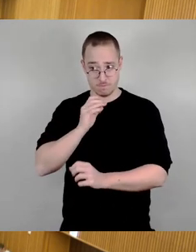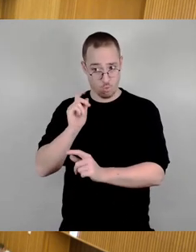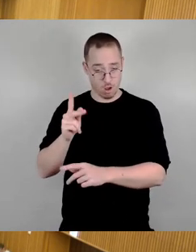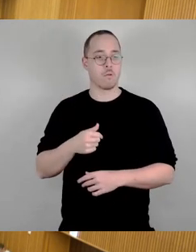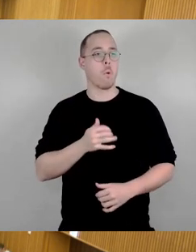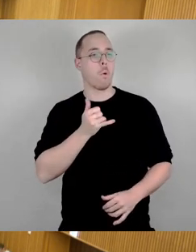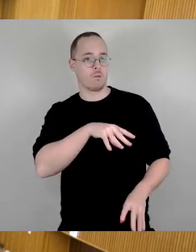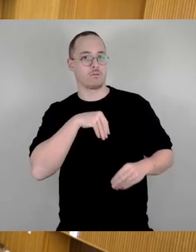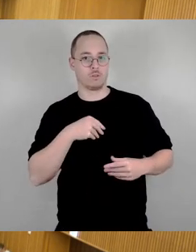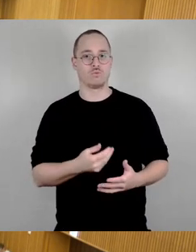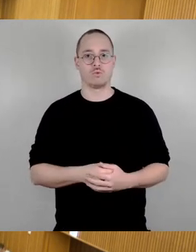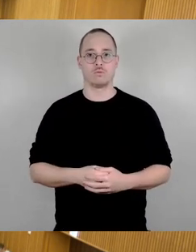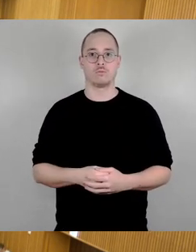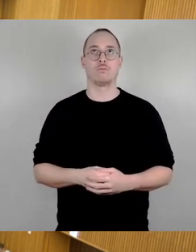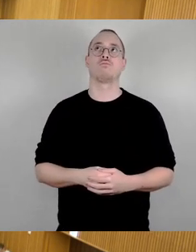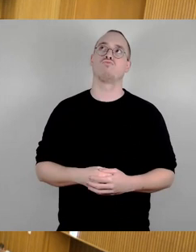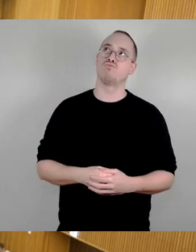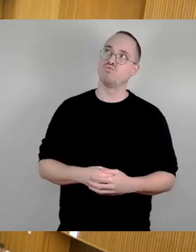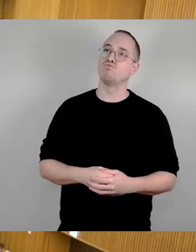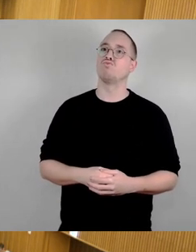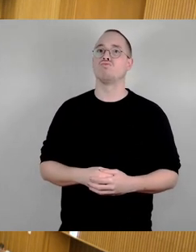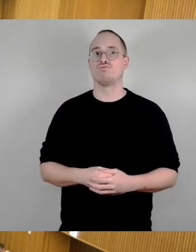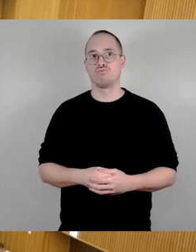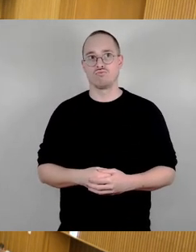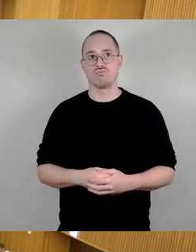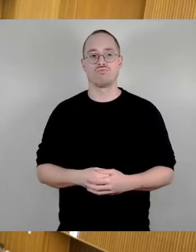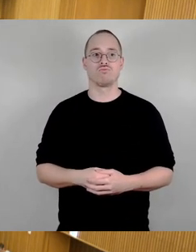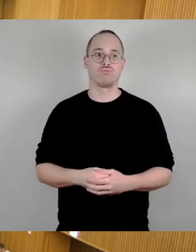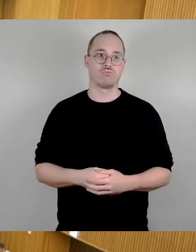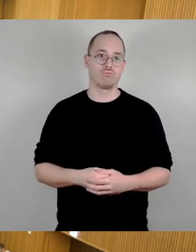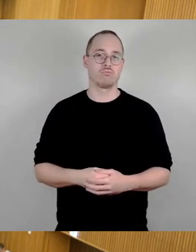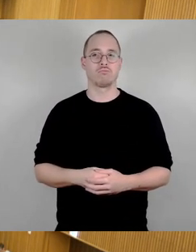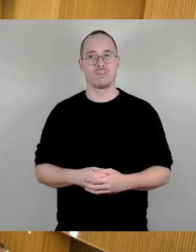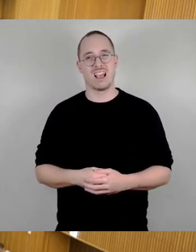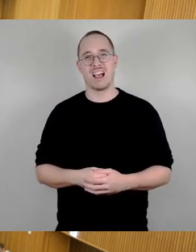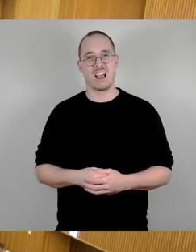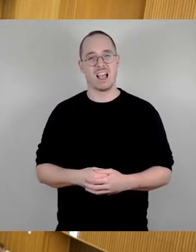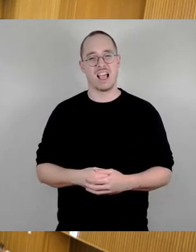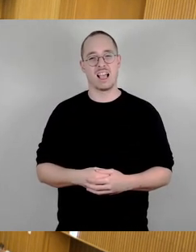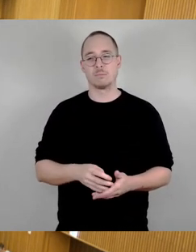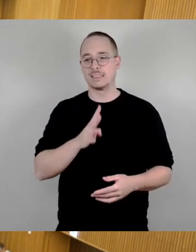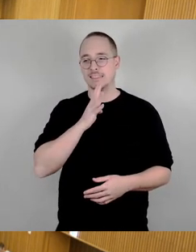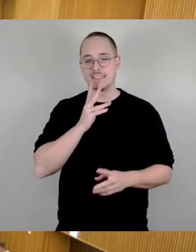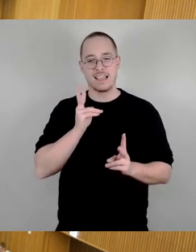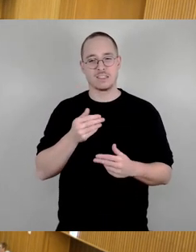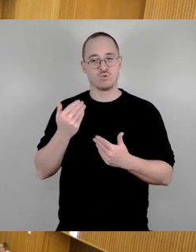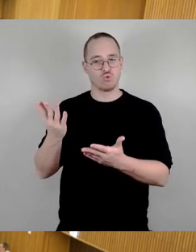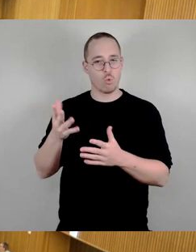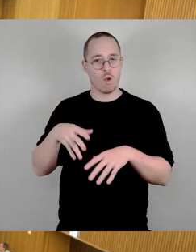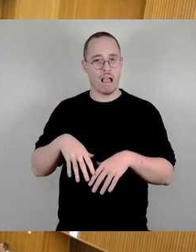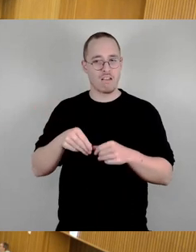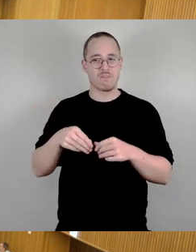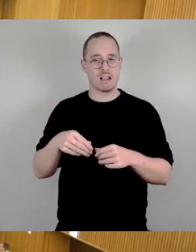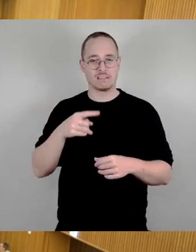Rederecht ist Rederecht und nie verlesen, weil wenn wir das anfangen, guckt dann nochmal, gibt das die Gemeindeordnung her